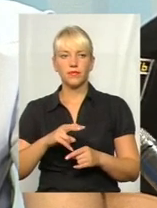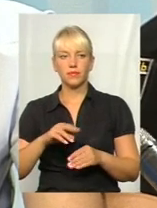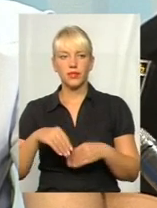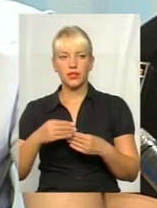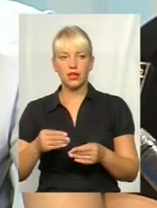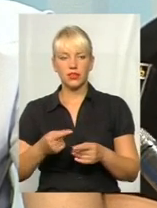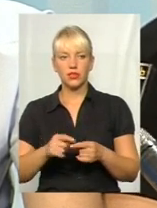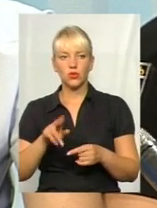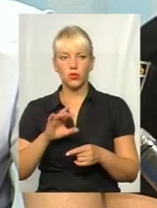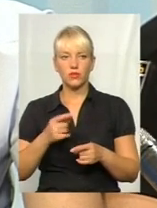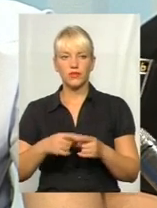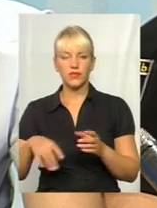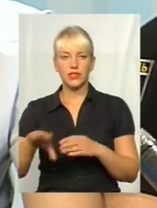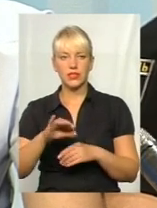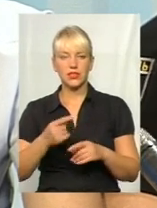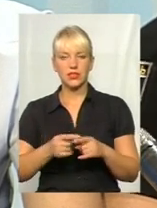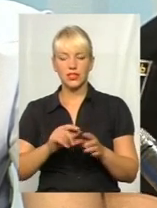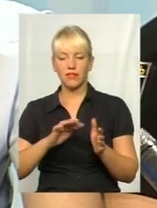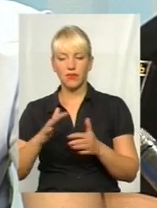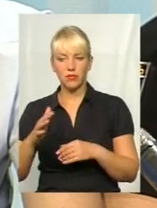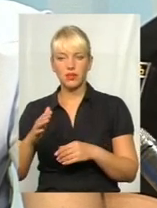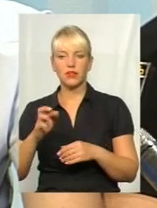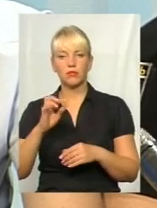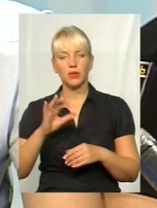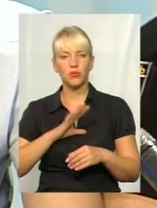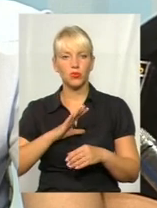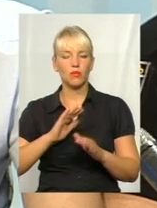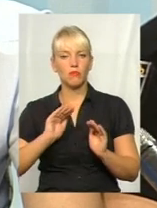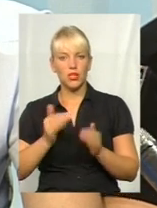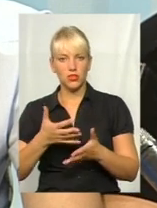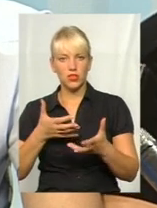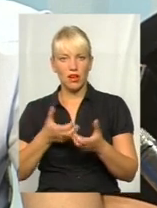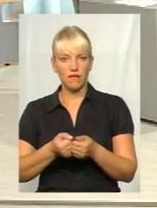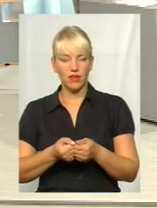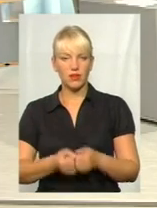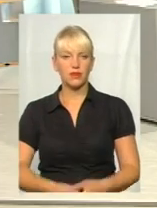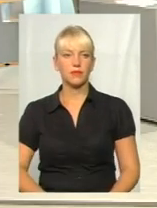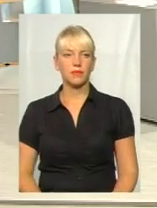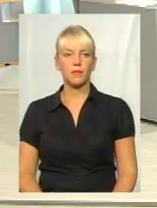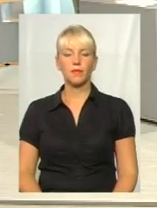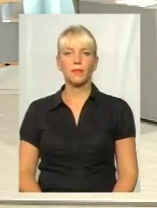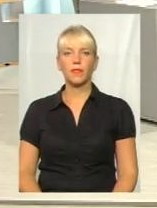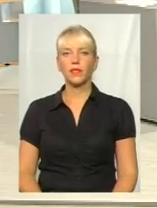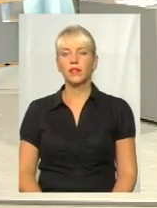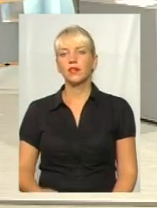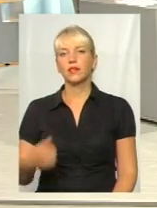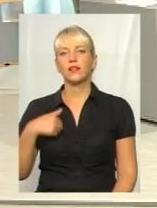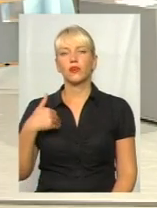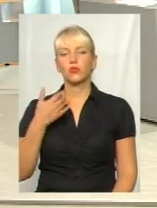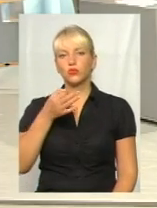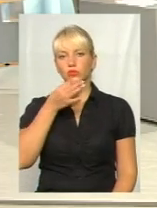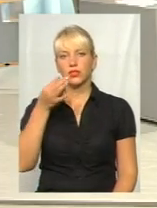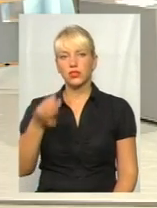Русі, відповідно, цих всіх випадків було б якомога менше. Пане Миколо, як ви прокоментуєте? Я хочу сказати, у нас,